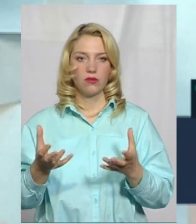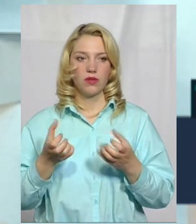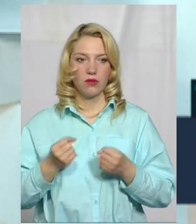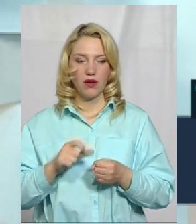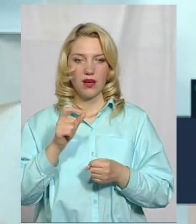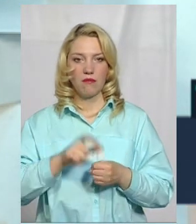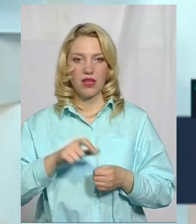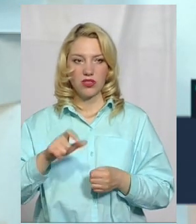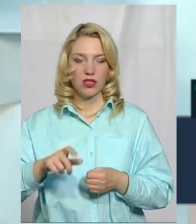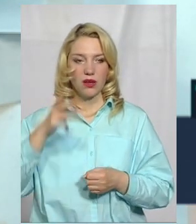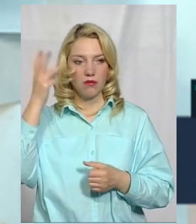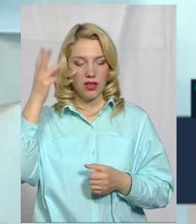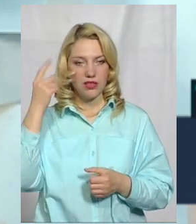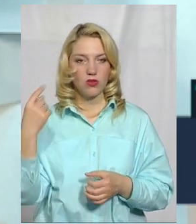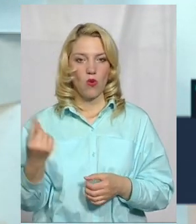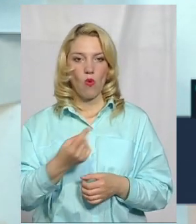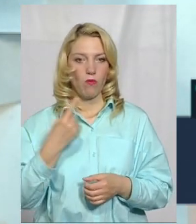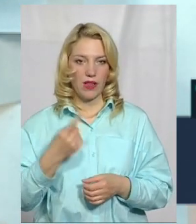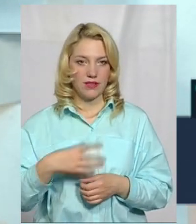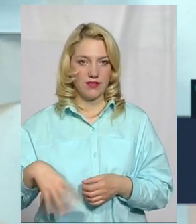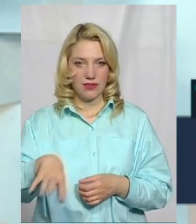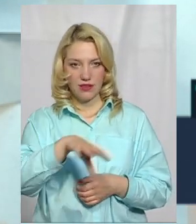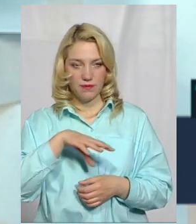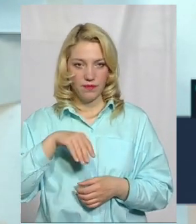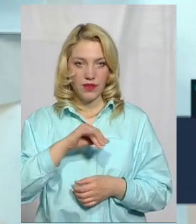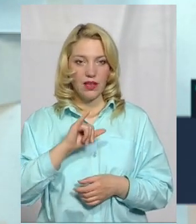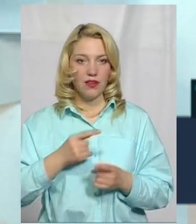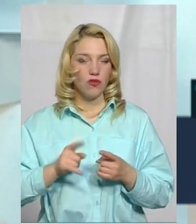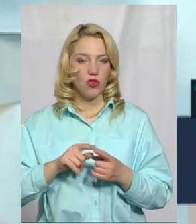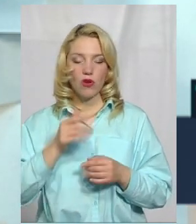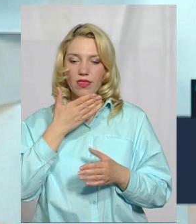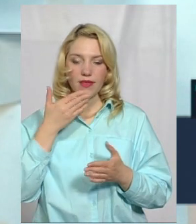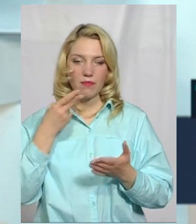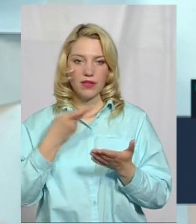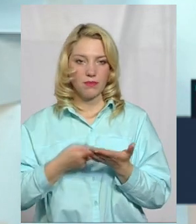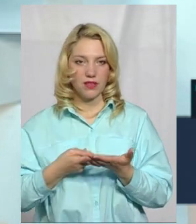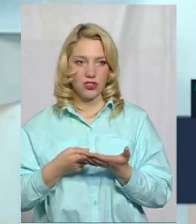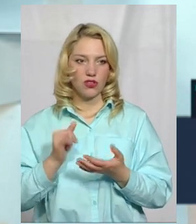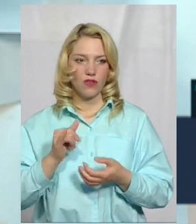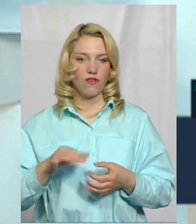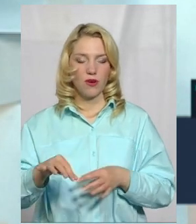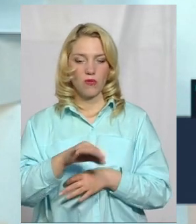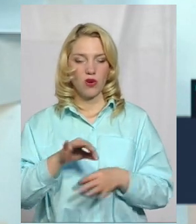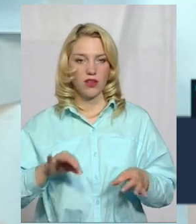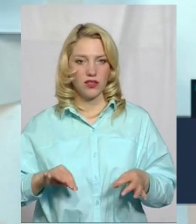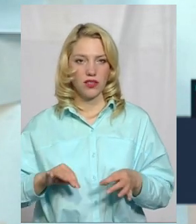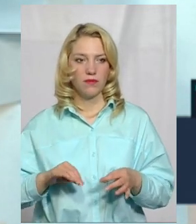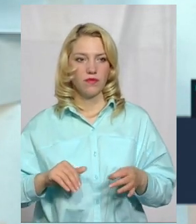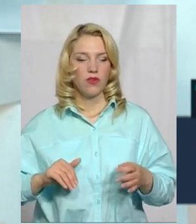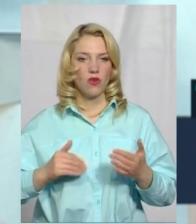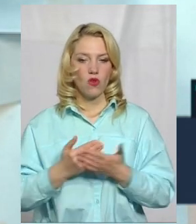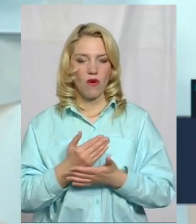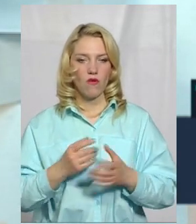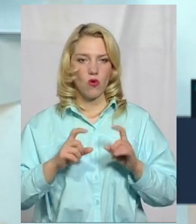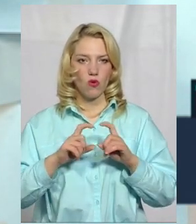мешканців Хмельницької області. І воно не передбачено в проєкті нового